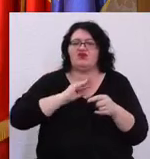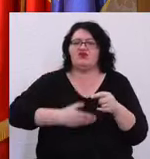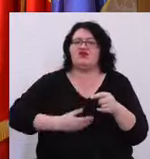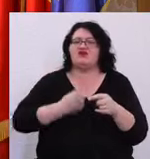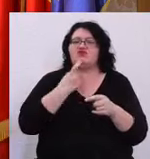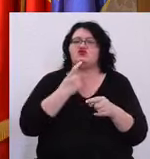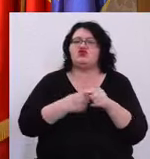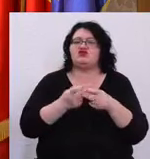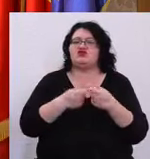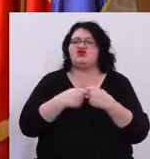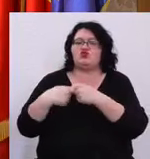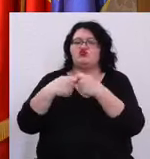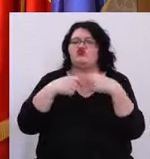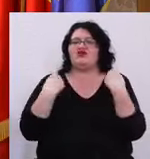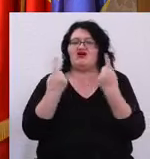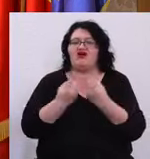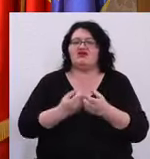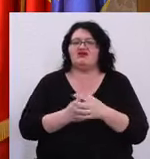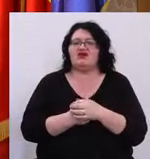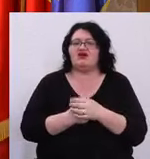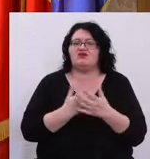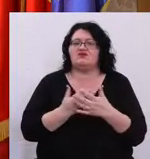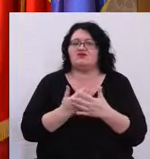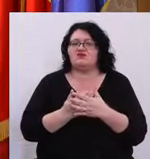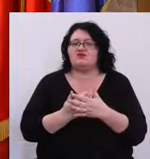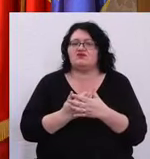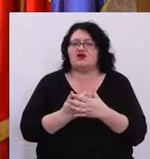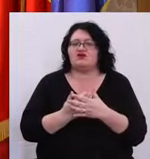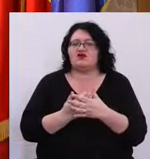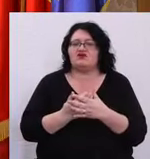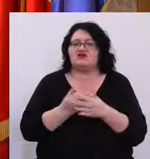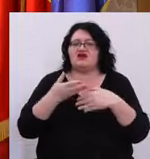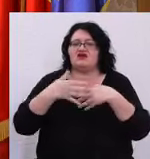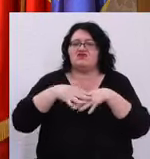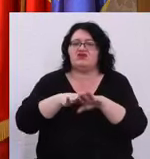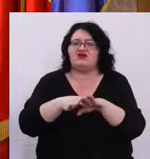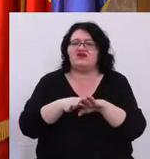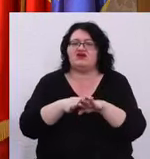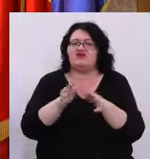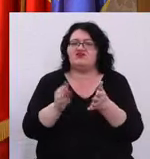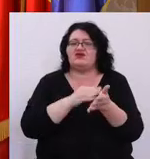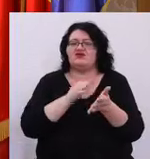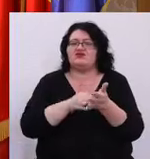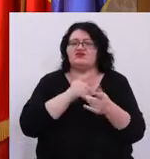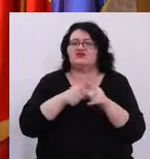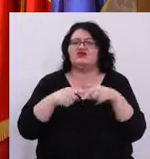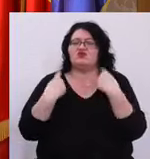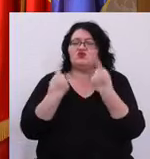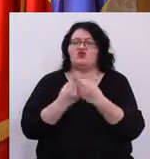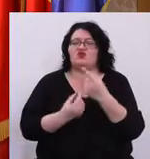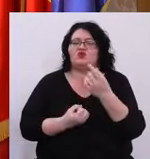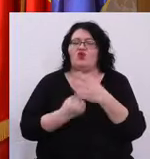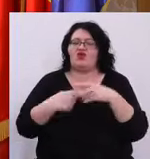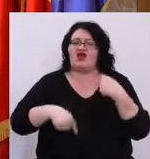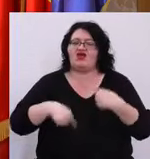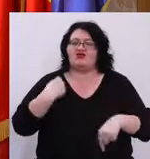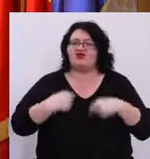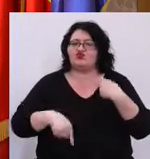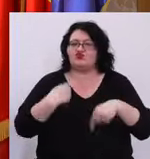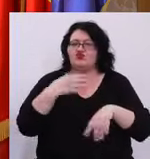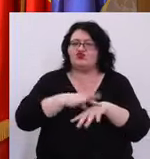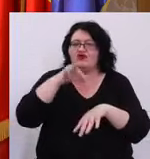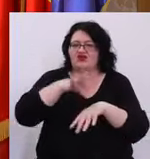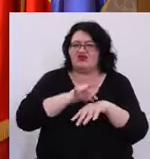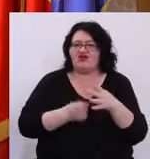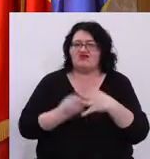Timișoara, dar și societatea civilă De a se implica, de a se uni cu noi energii și idei